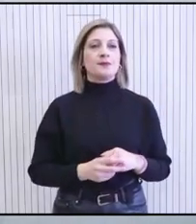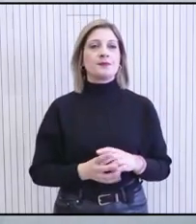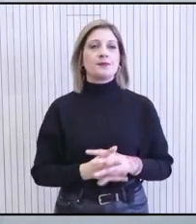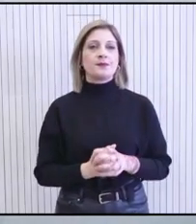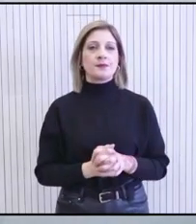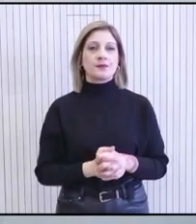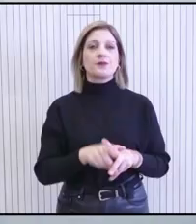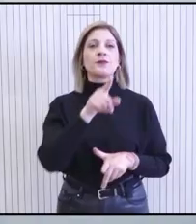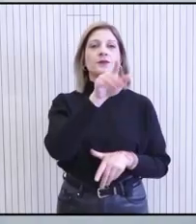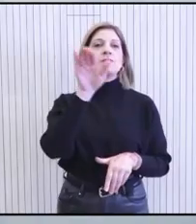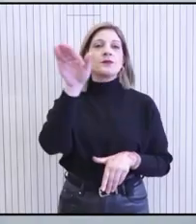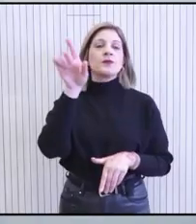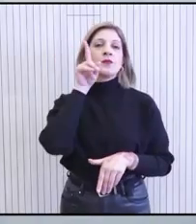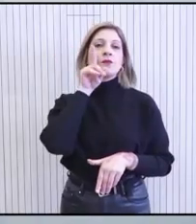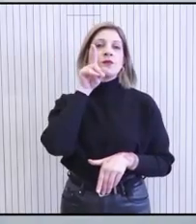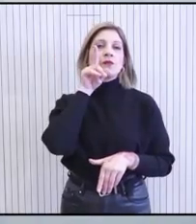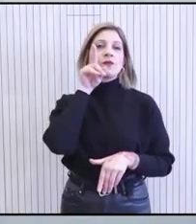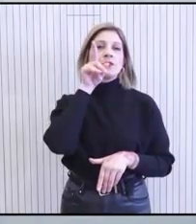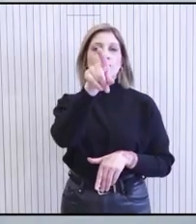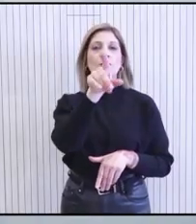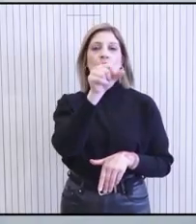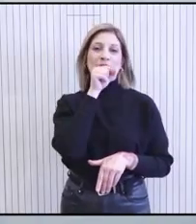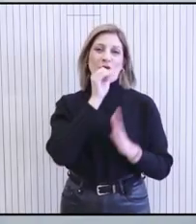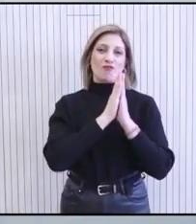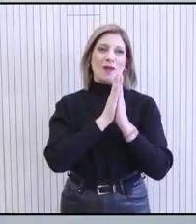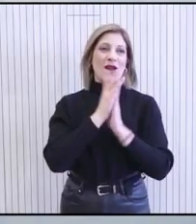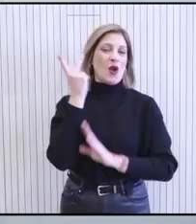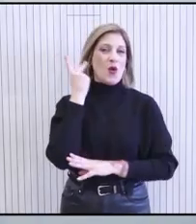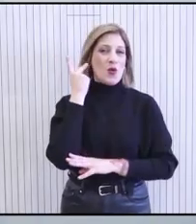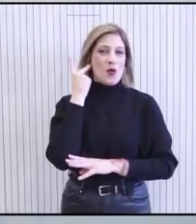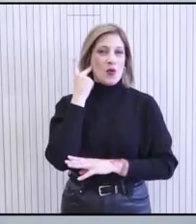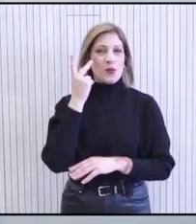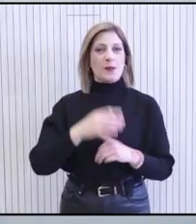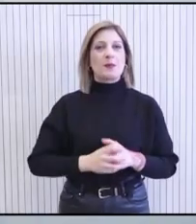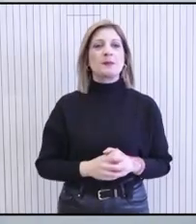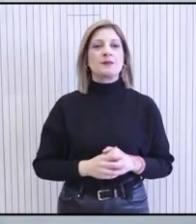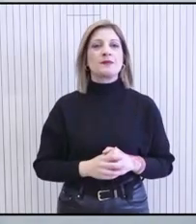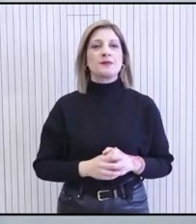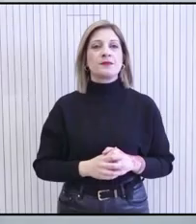Θα ξεκινήσω εγώ, θέλετε να